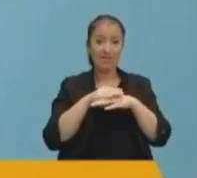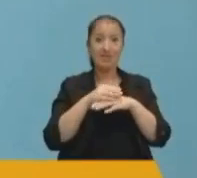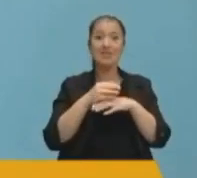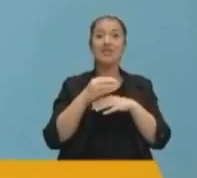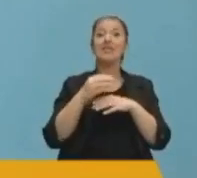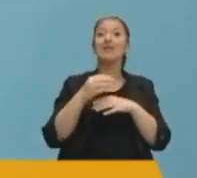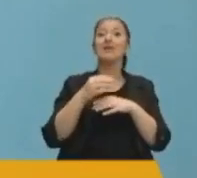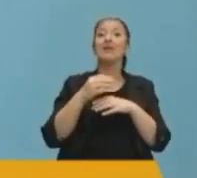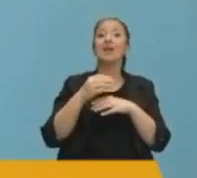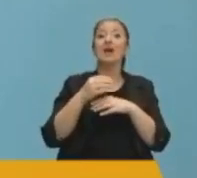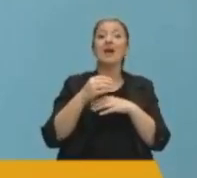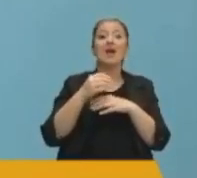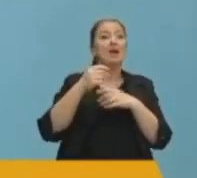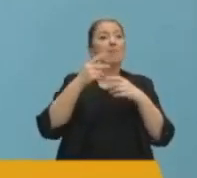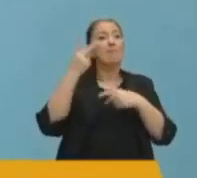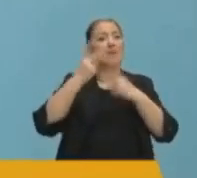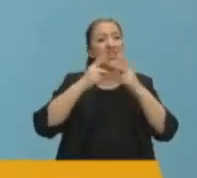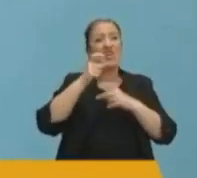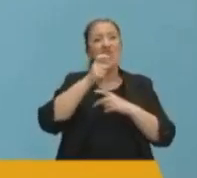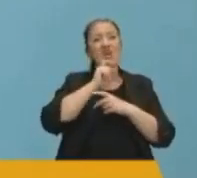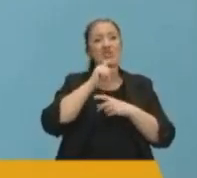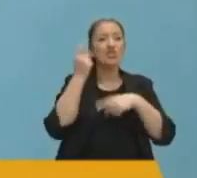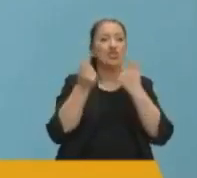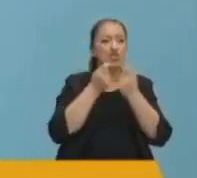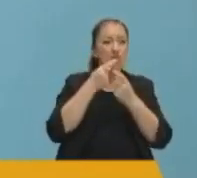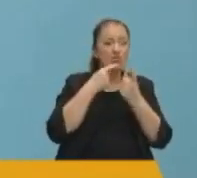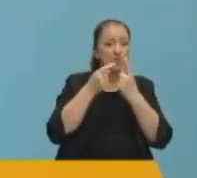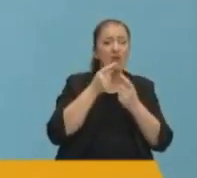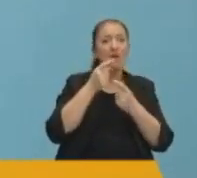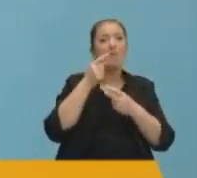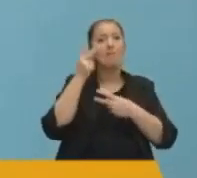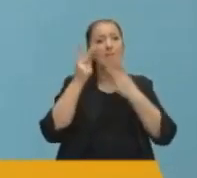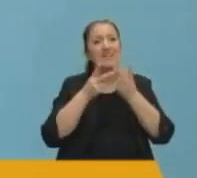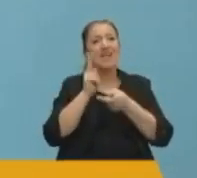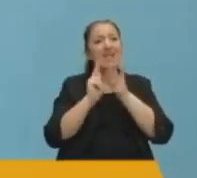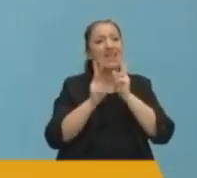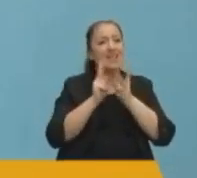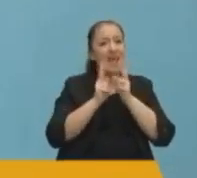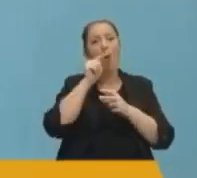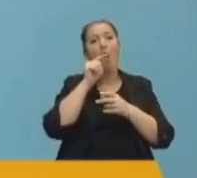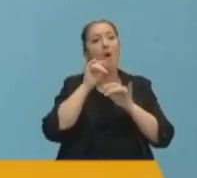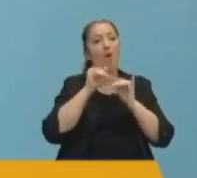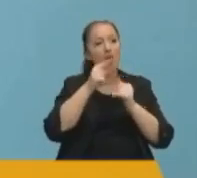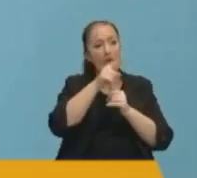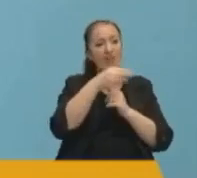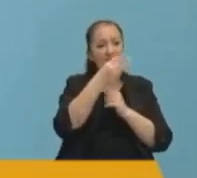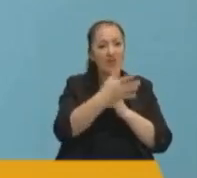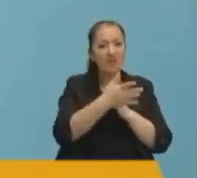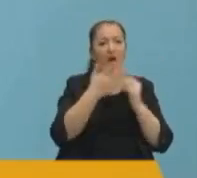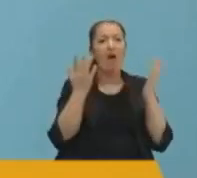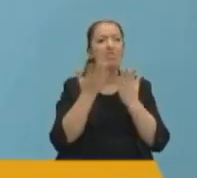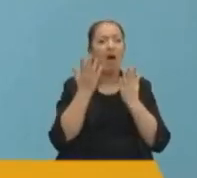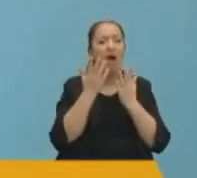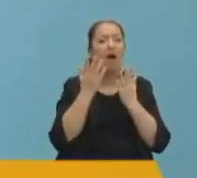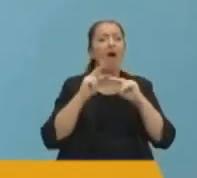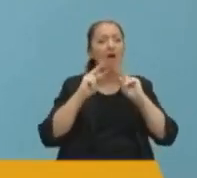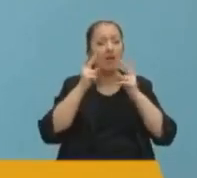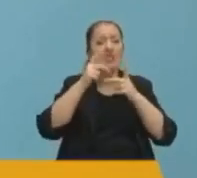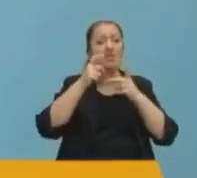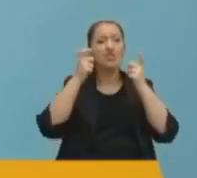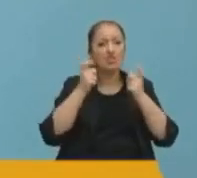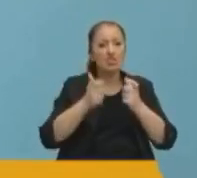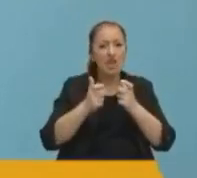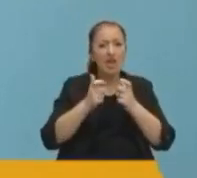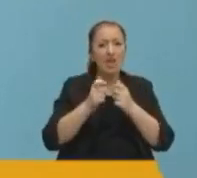yanlış işlerin propagandasını yapacak, yeri gelecek tiyatro oyunlarınızda sahnelerinizi onlara sunacak, hatta daha da ileri gidecek şehrin